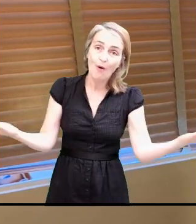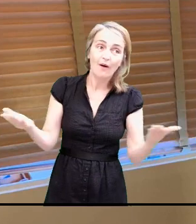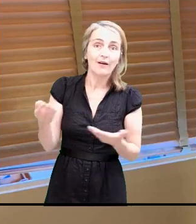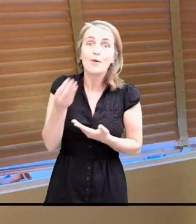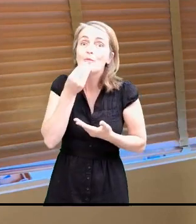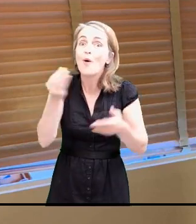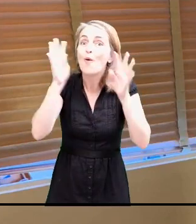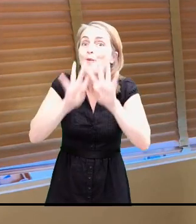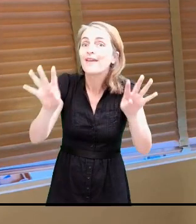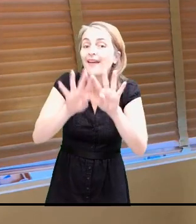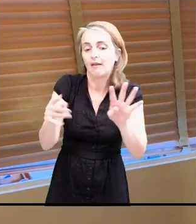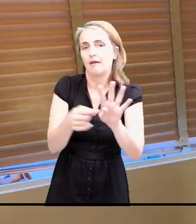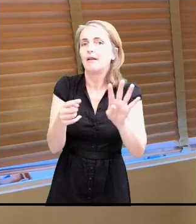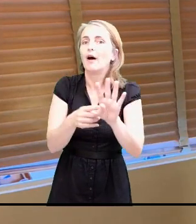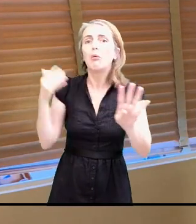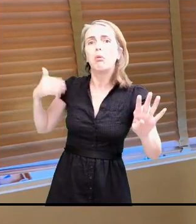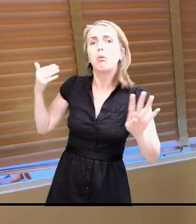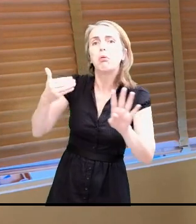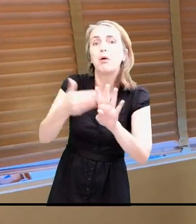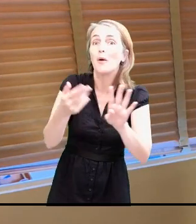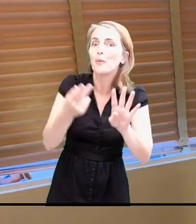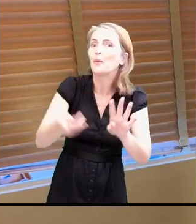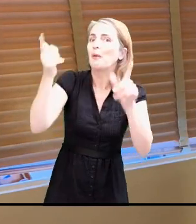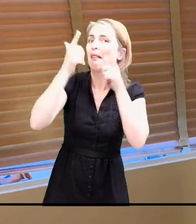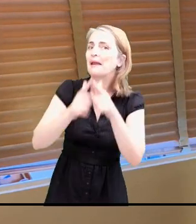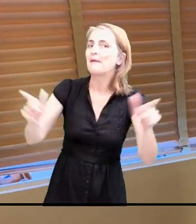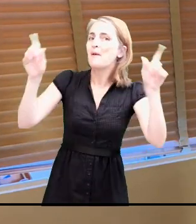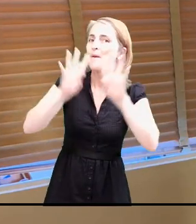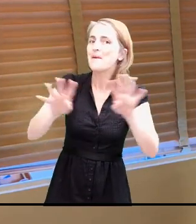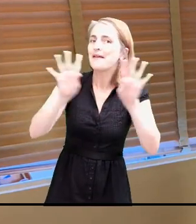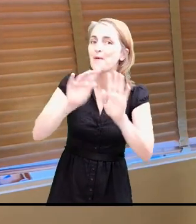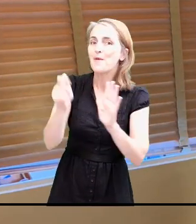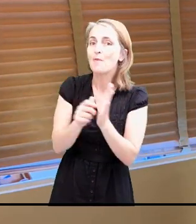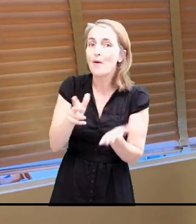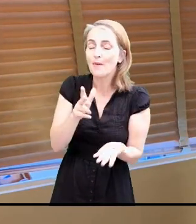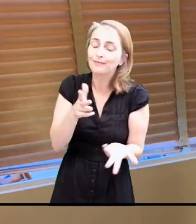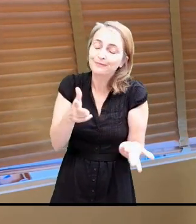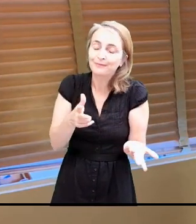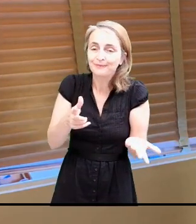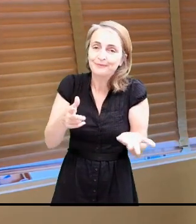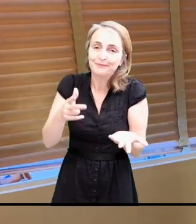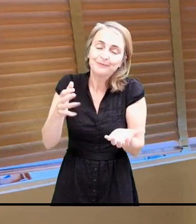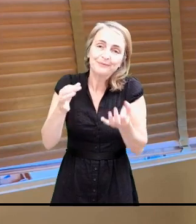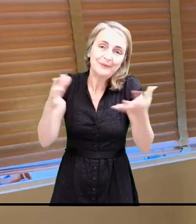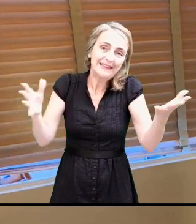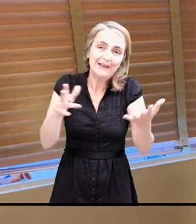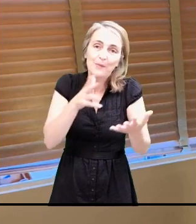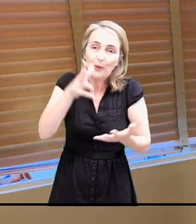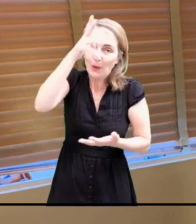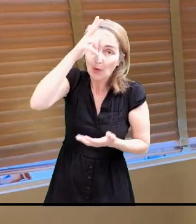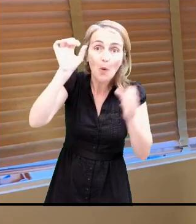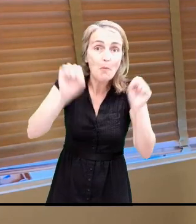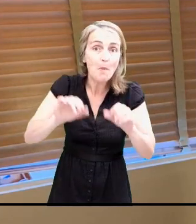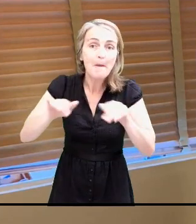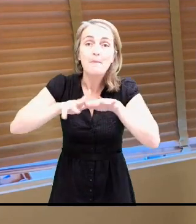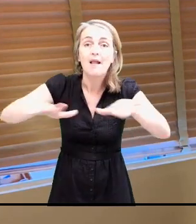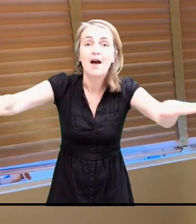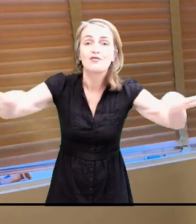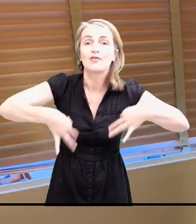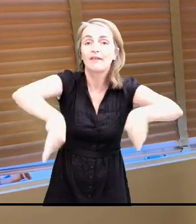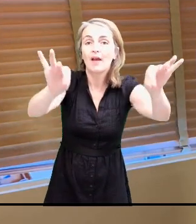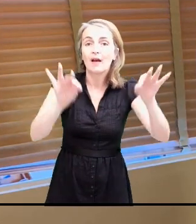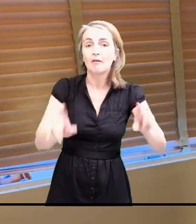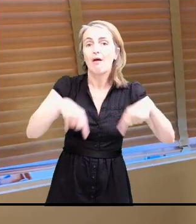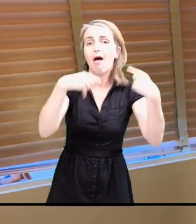-end un peu plus libre du week-end de la Pentecôte. Vous pouvez même vous mettre sur une serviette en bord de plage.